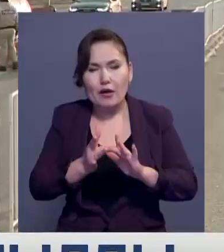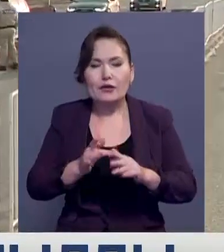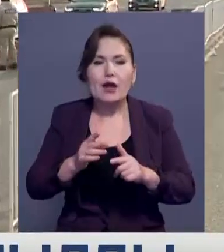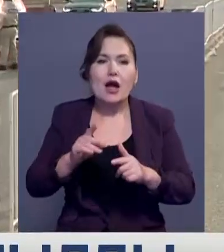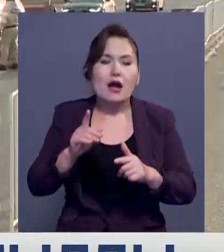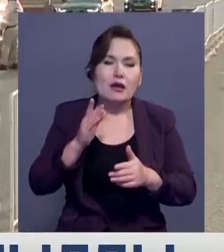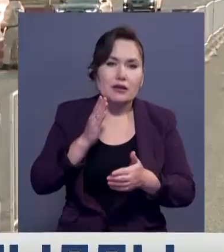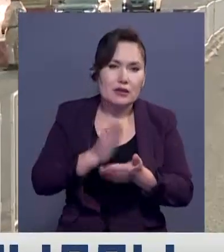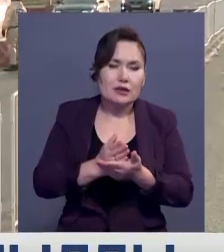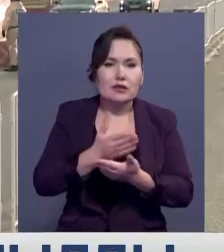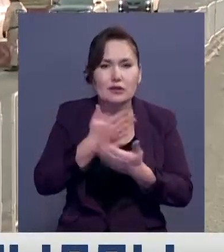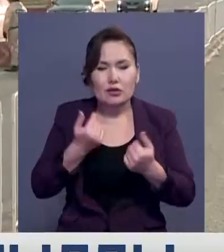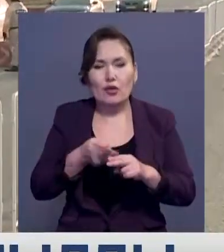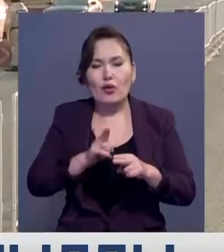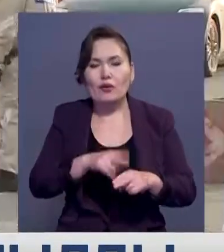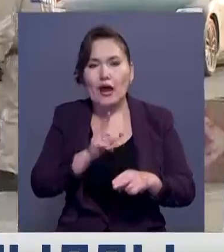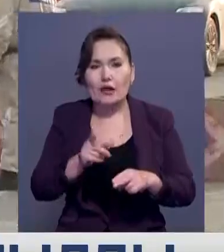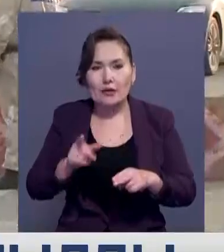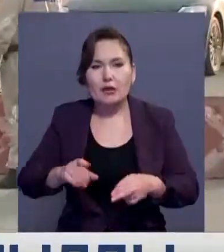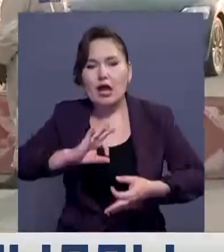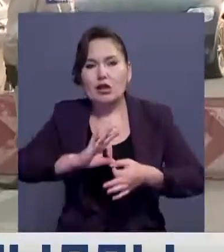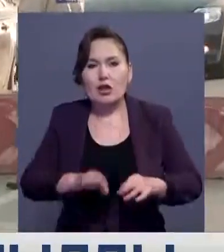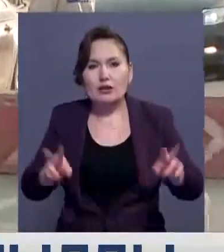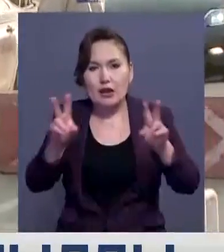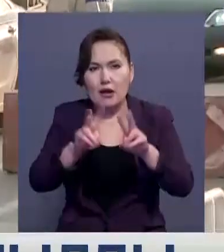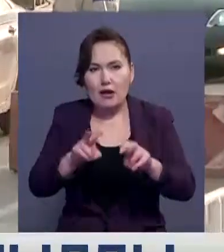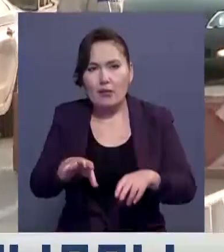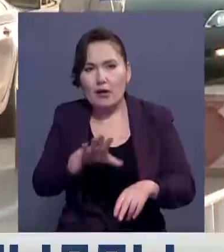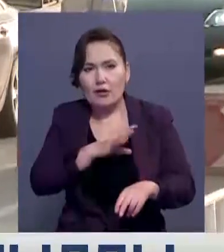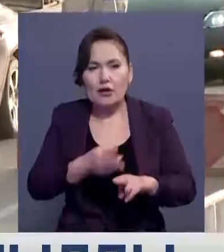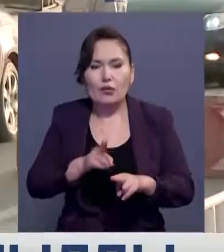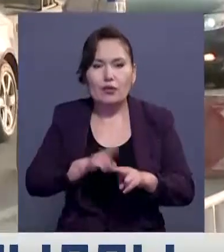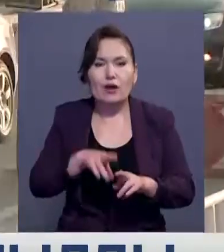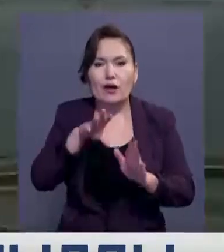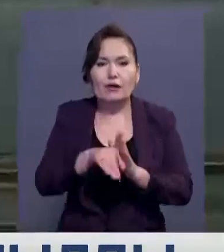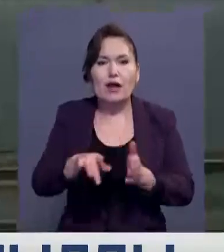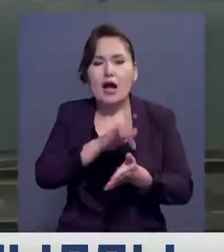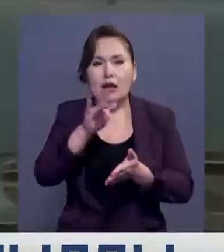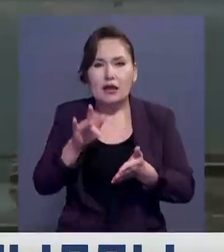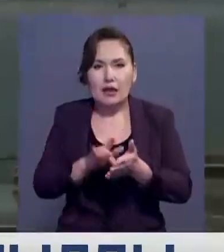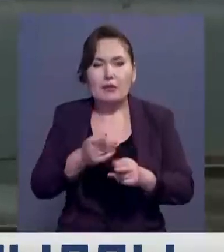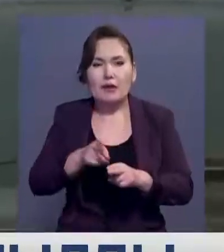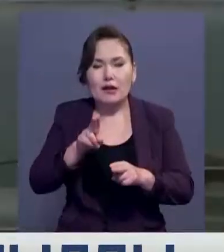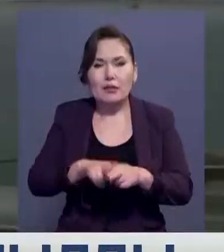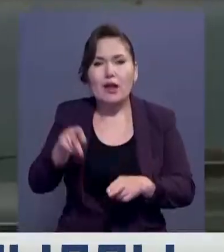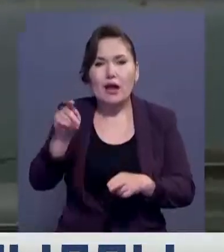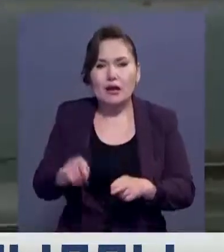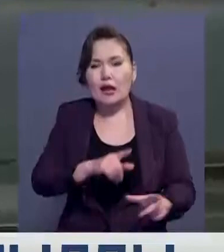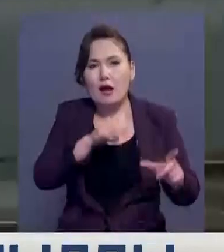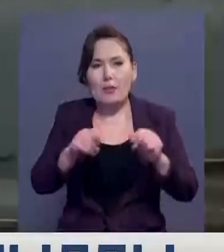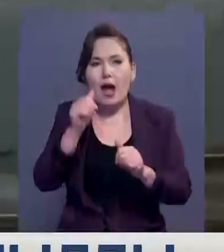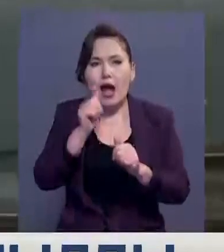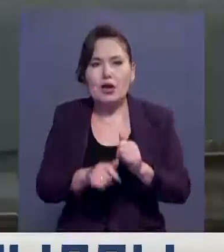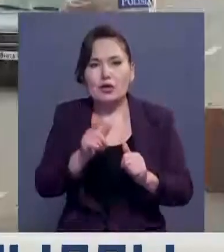емесе вирус жұқтырған адамен байланыста болған, болмаған анықтайды. Яғни, шақарға келіп кеткен әр